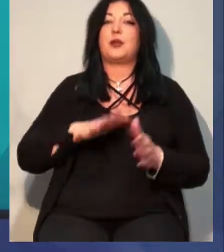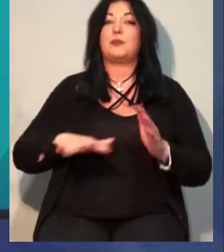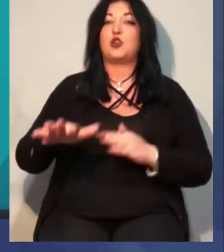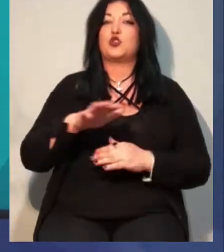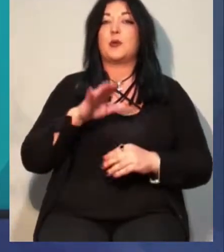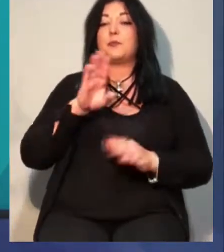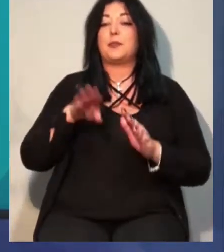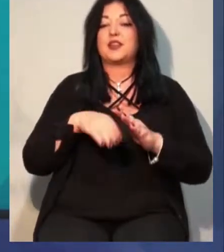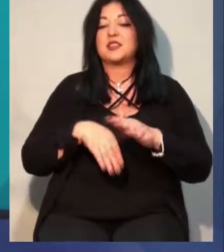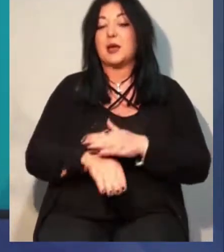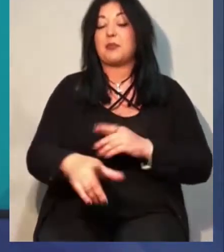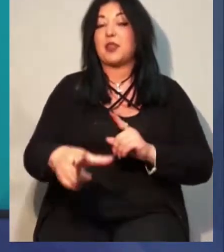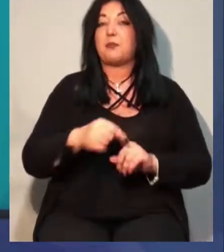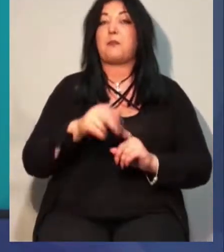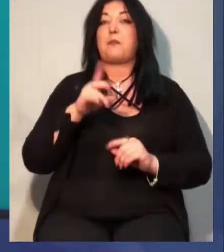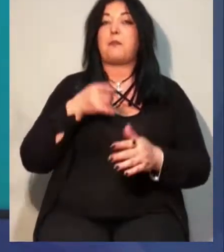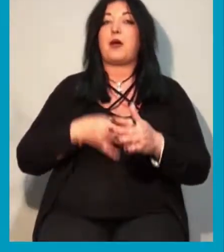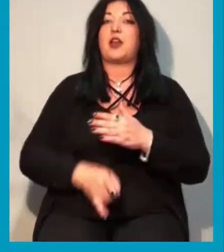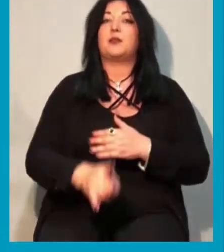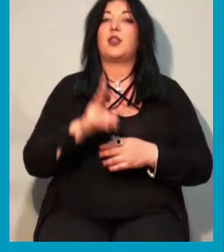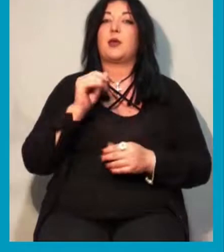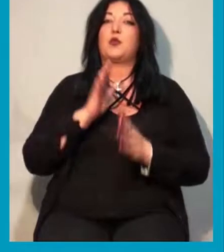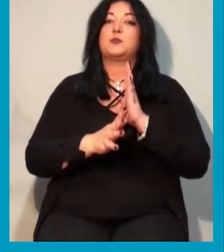на проспекті Академіка Глушко, 17А.